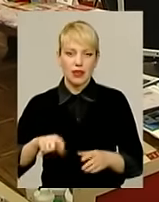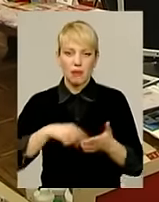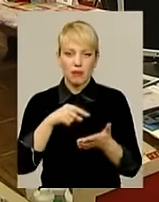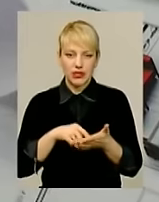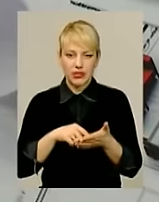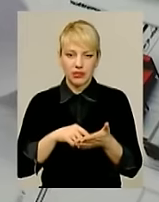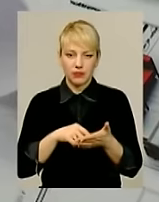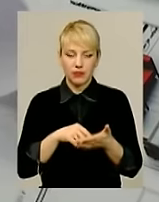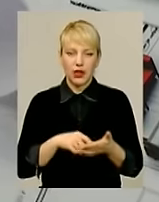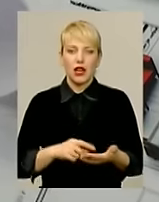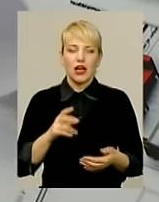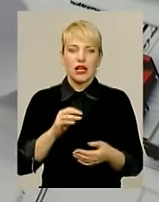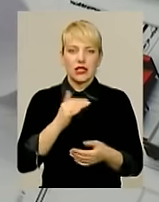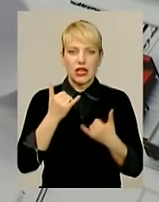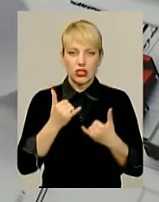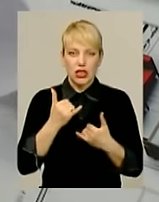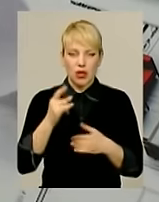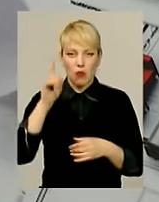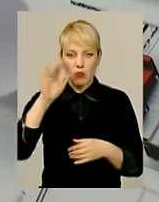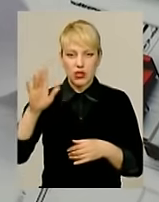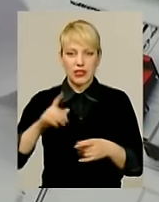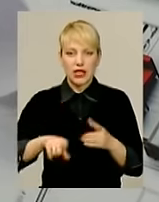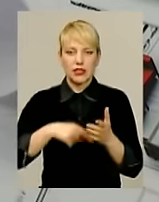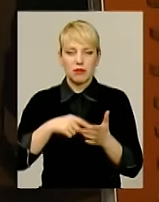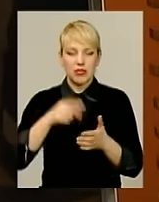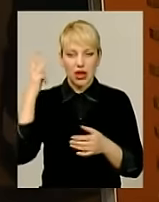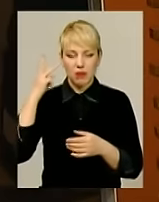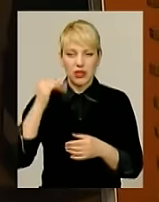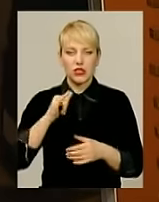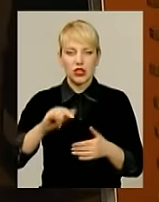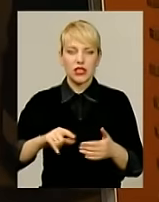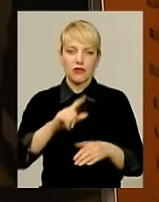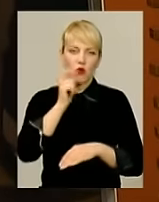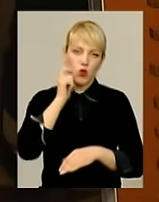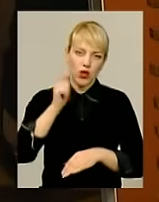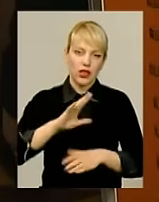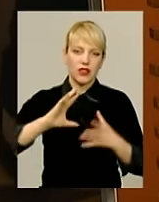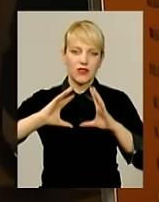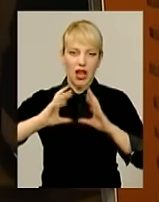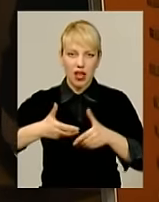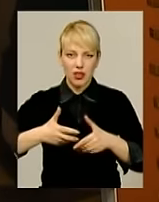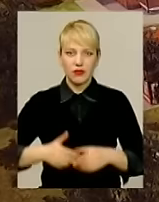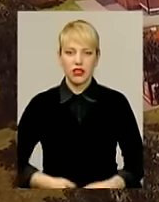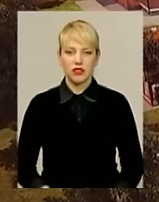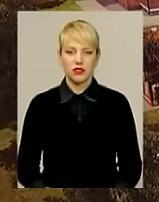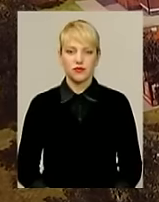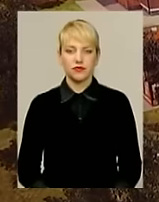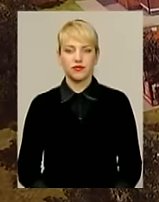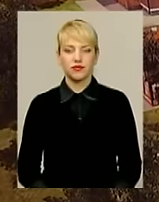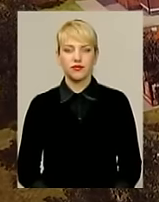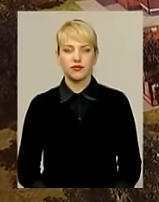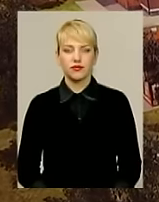створення цього образу. Бо на часі популяризація Хмельницького і в Україні, і загалом у світі. Світлана Русіна, Олександр